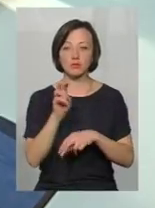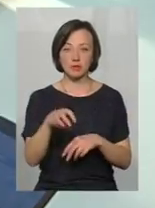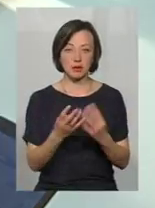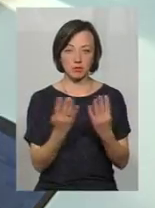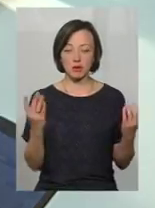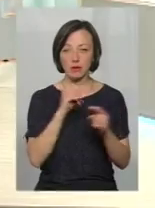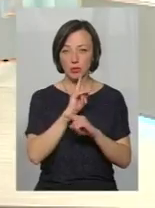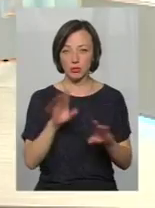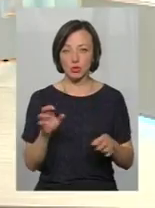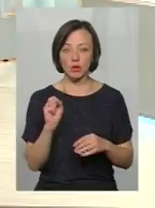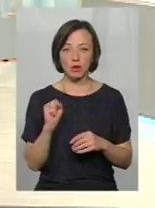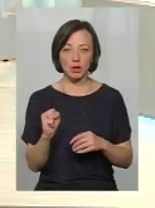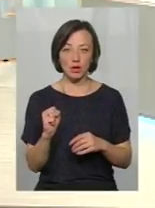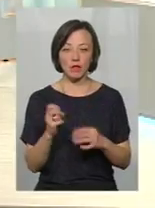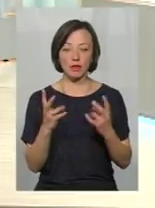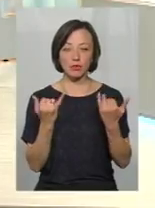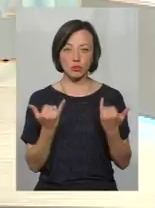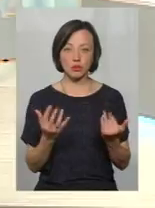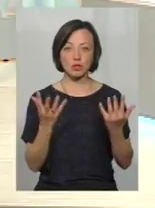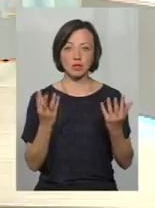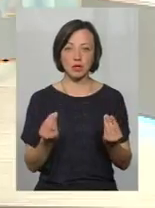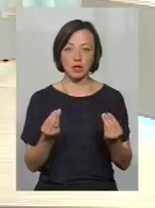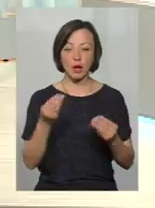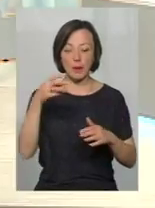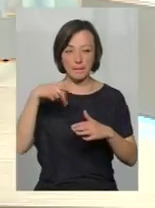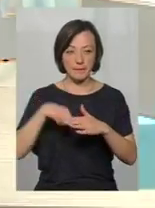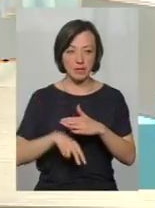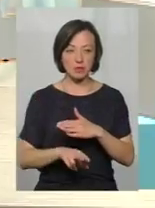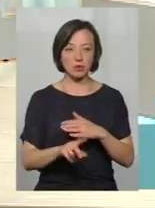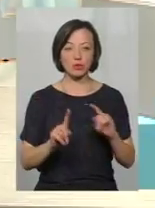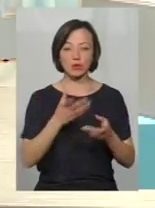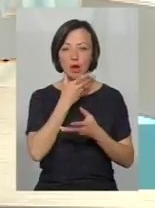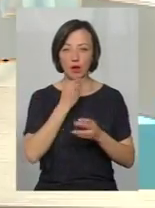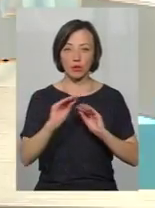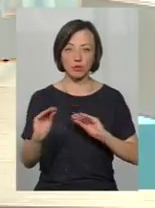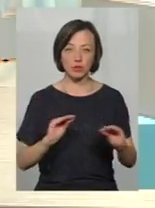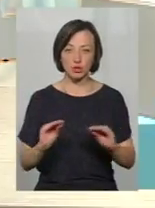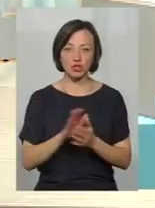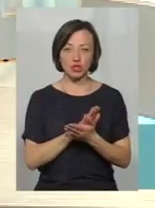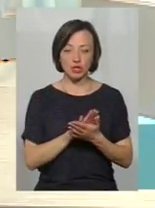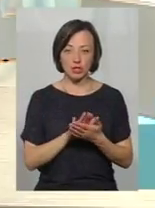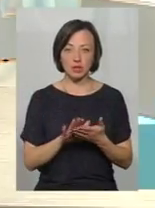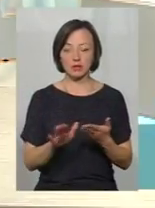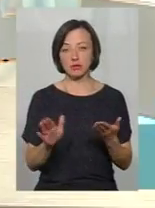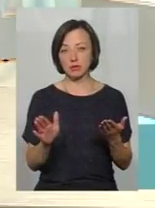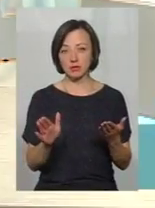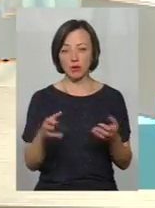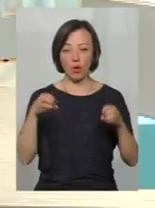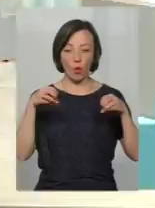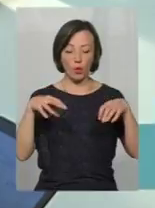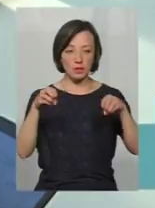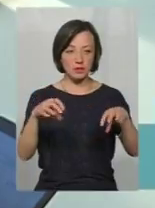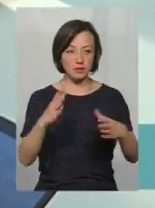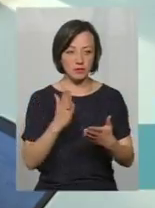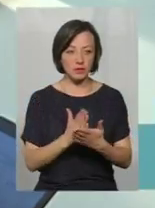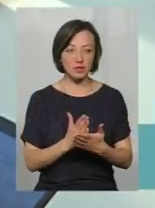забор. А на сьогоднішній день підземний перехід дуже гарно облаштований, він частенький, він гарненький, він освітлений.